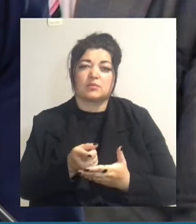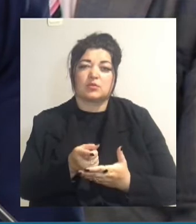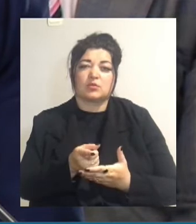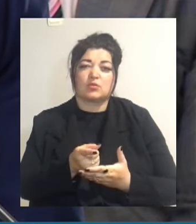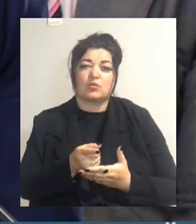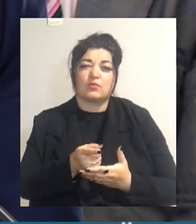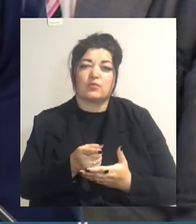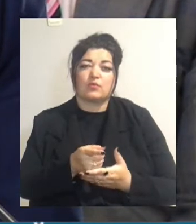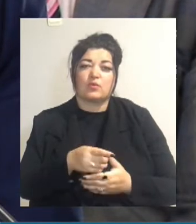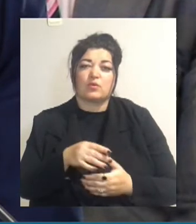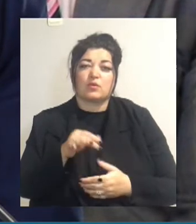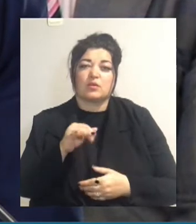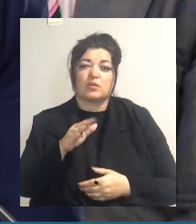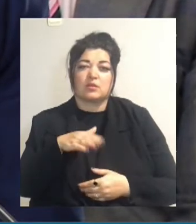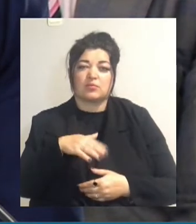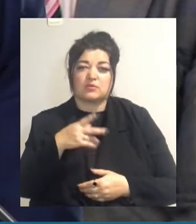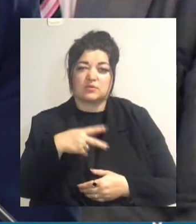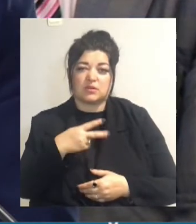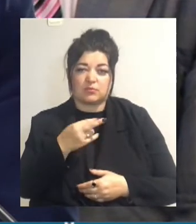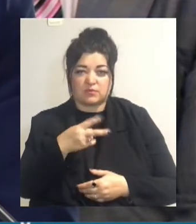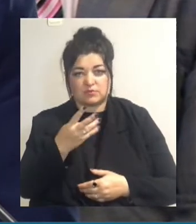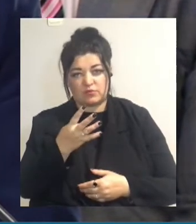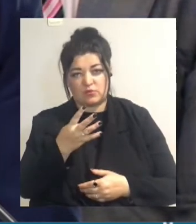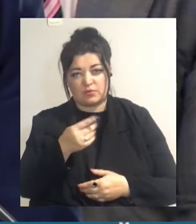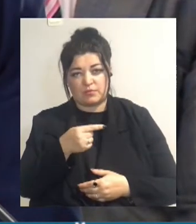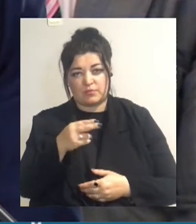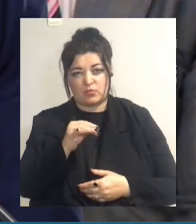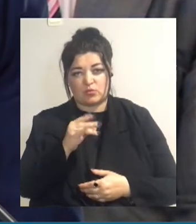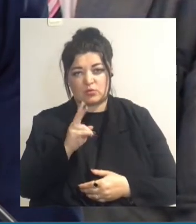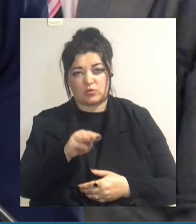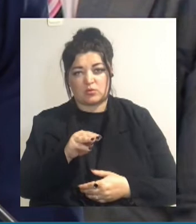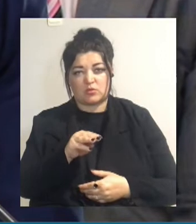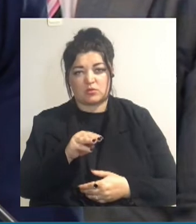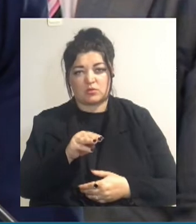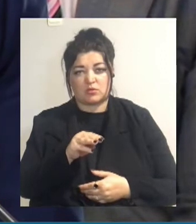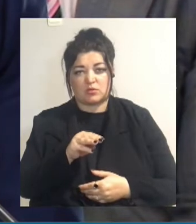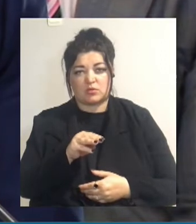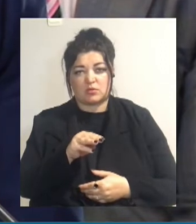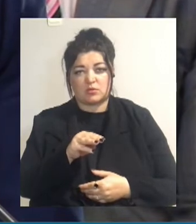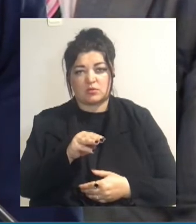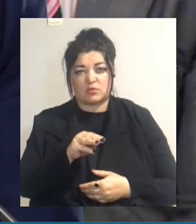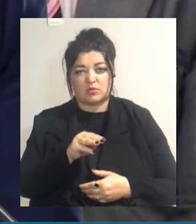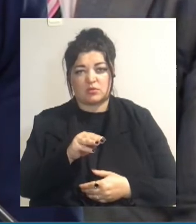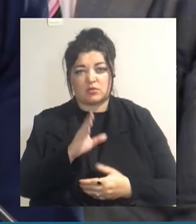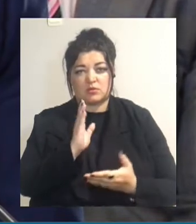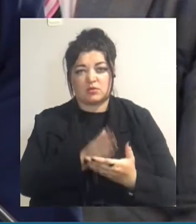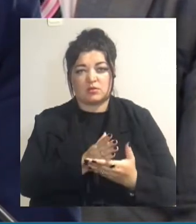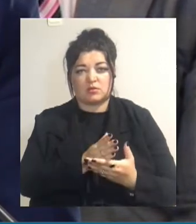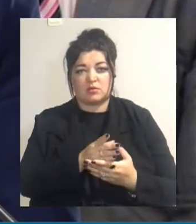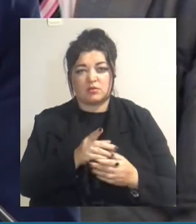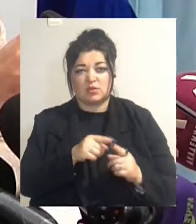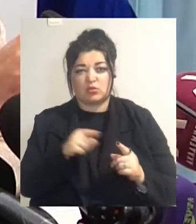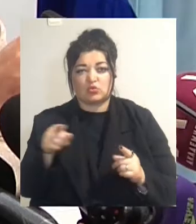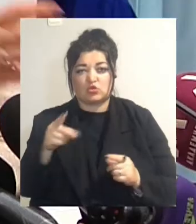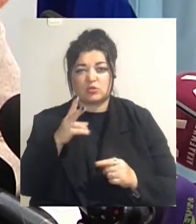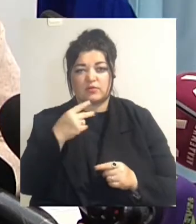період з 20 по 24 год ми предусматрюємо 38 мільйонів. В тому числі на текущий 20-й рік 6